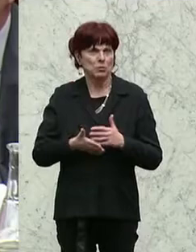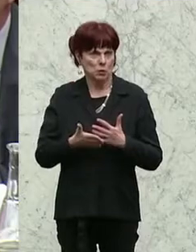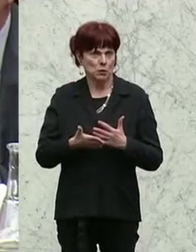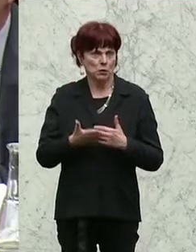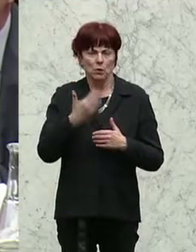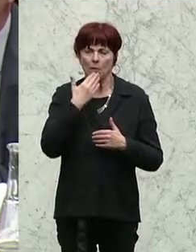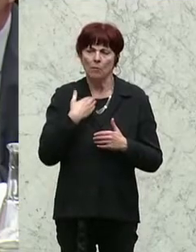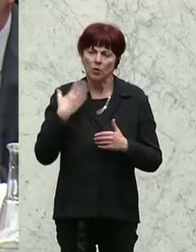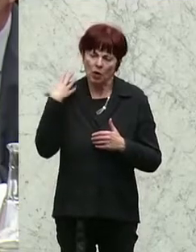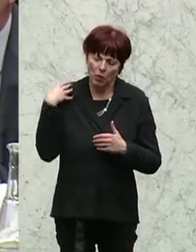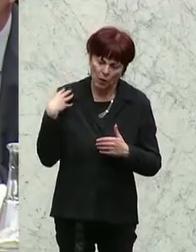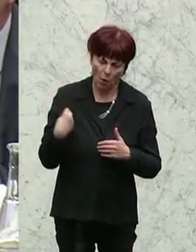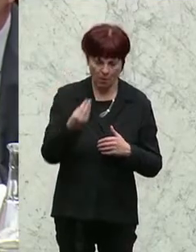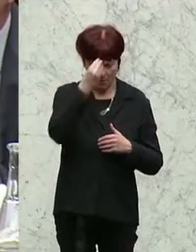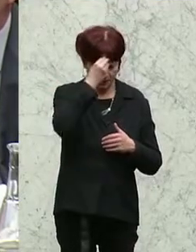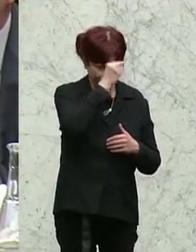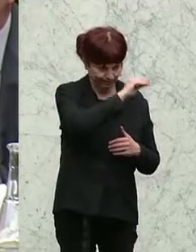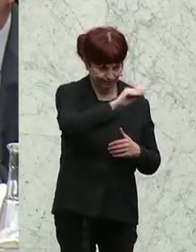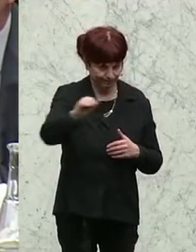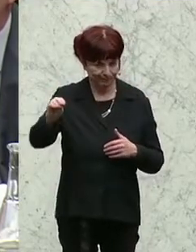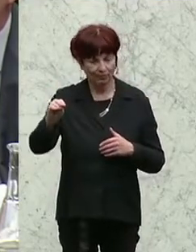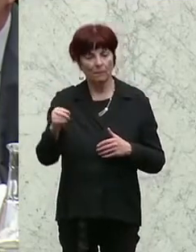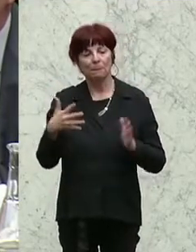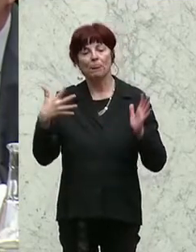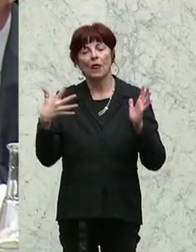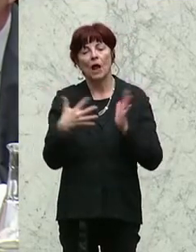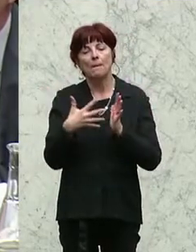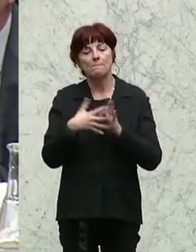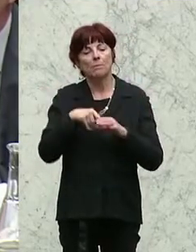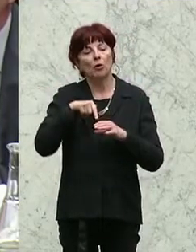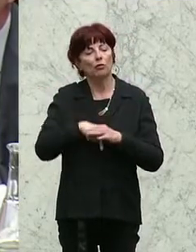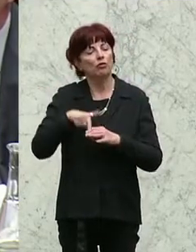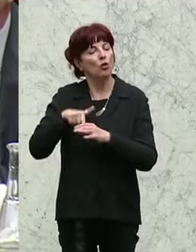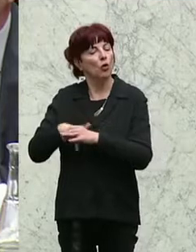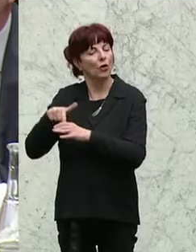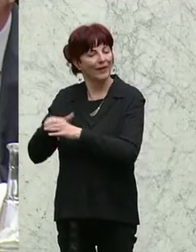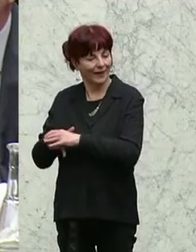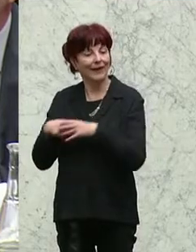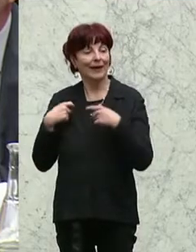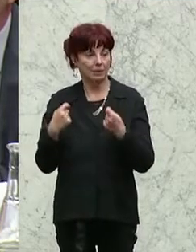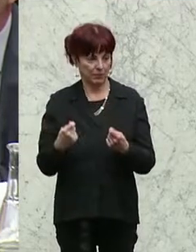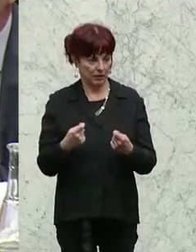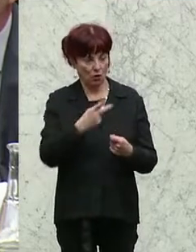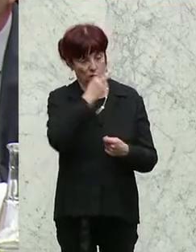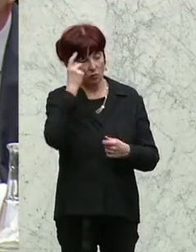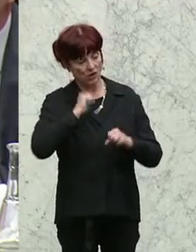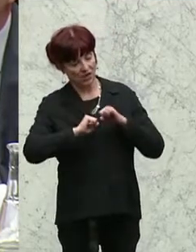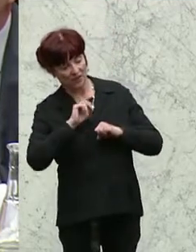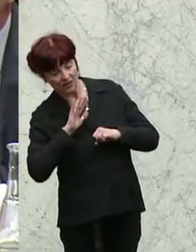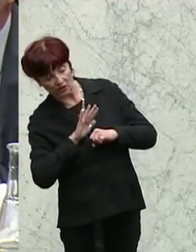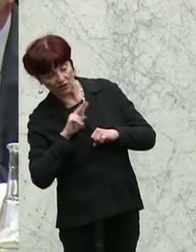einmal darauf verweisen, dass eine Prüflücke aus Sicht der Volksanwaltschaft besteht. Wir